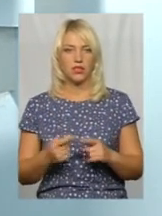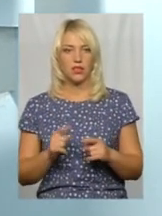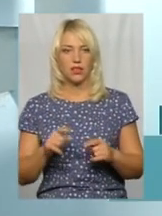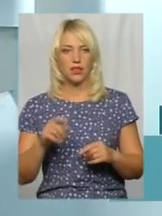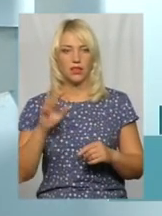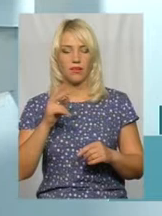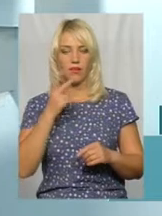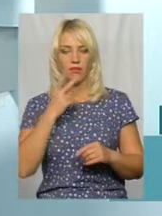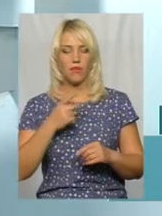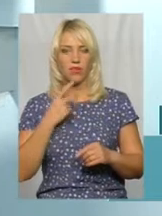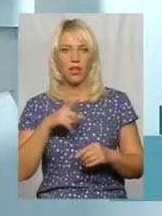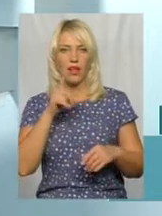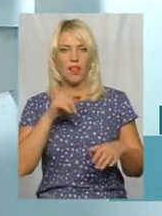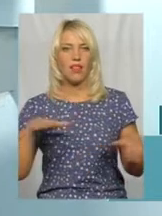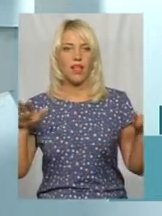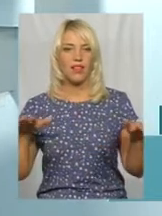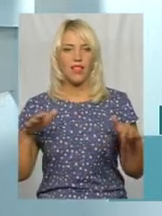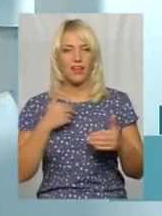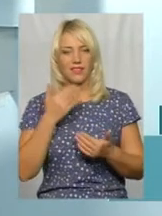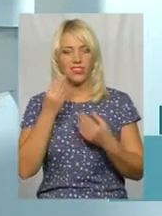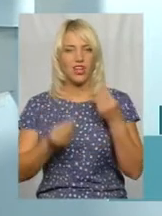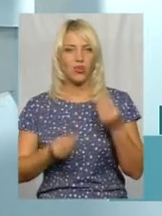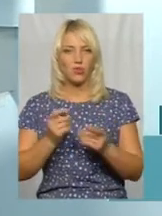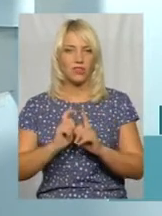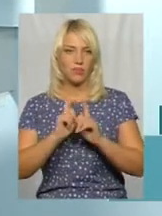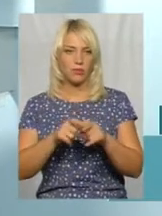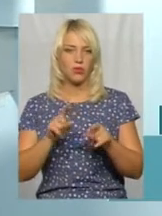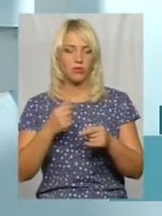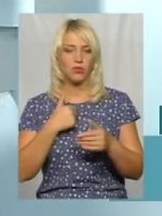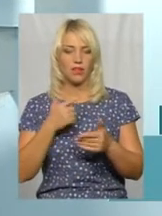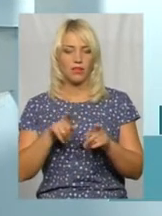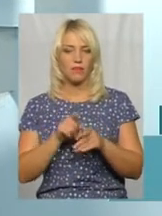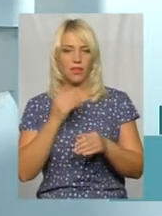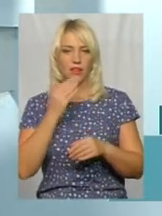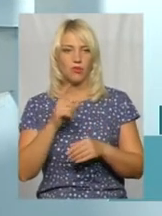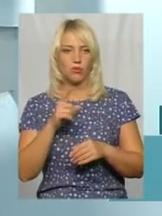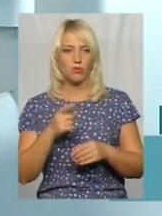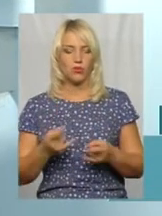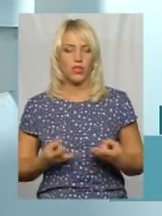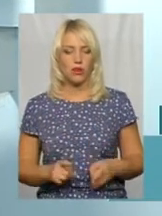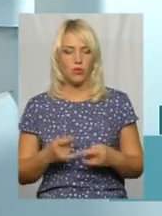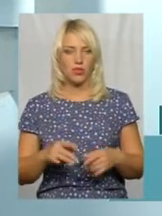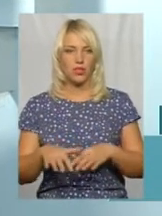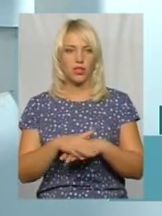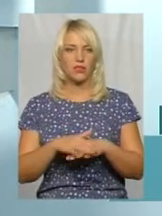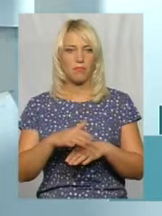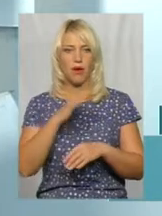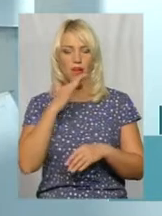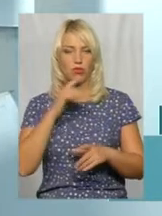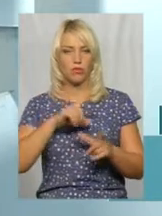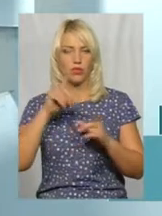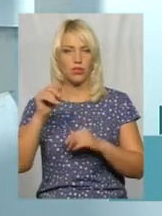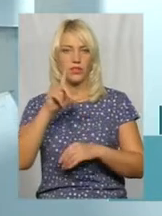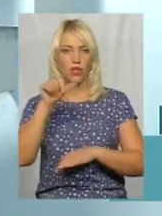лелеки жартуючи відповідають. Чому я так питаю? Тому що, дивіться, репродуктивне населення, на жаль, виїхало з-за кордон. Тобто,